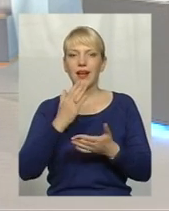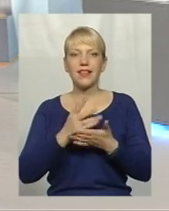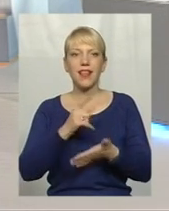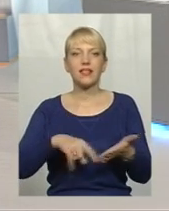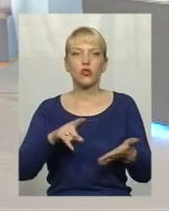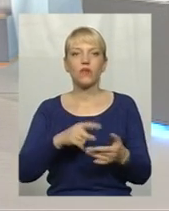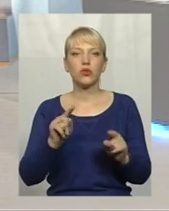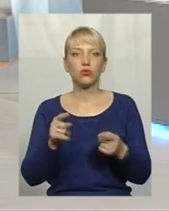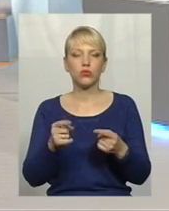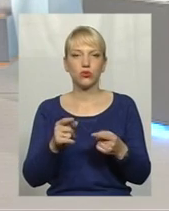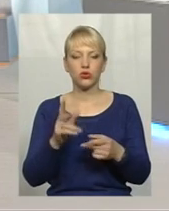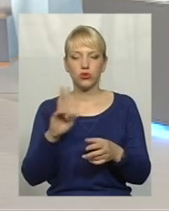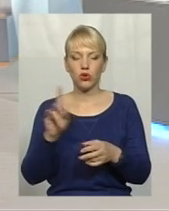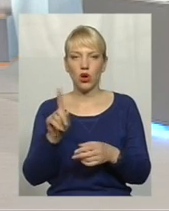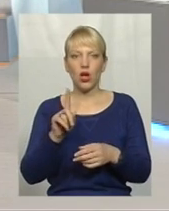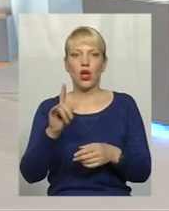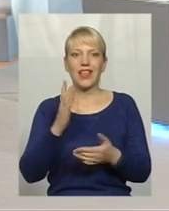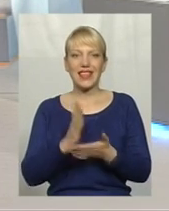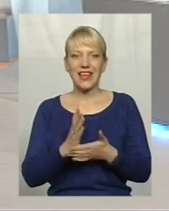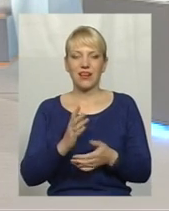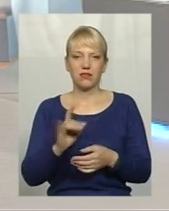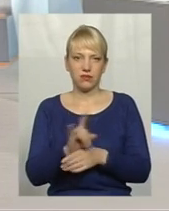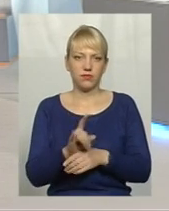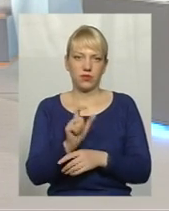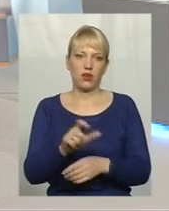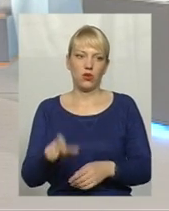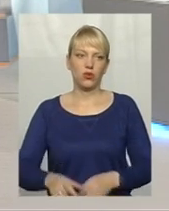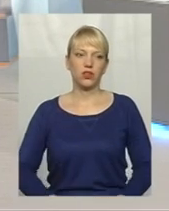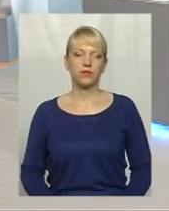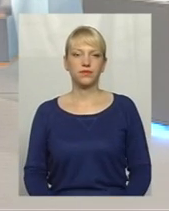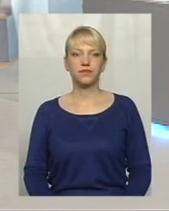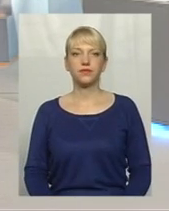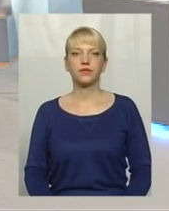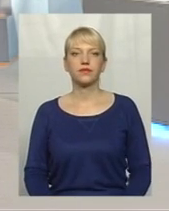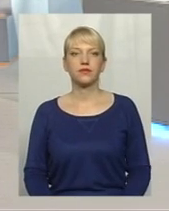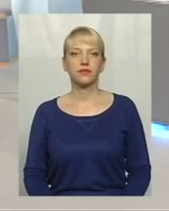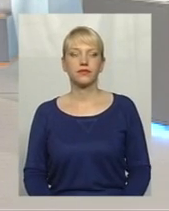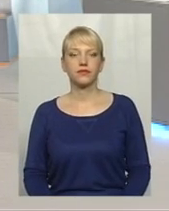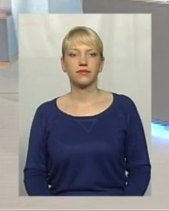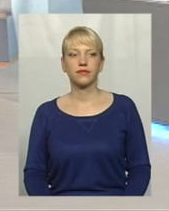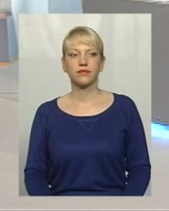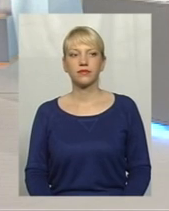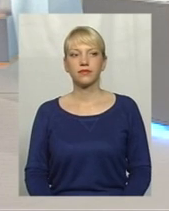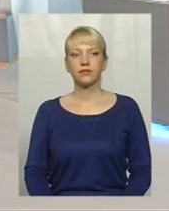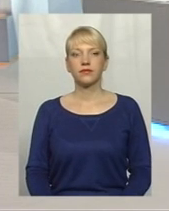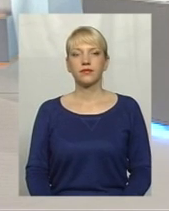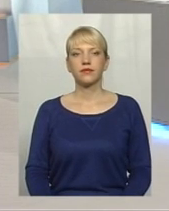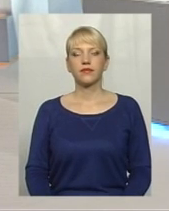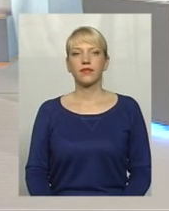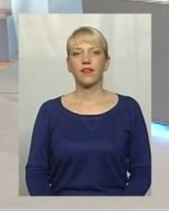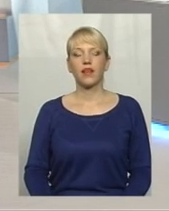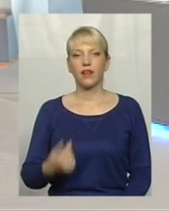до всього, тому що люди серед добра, звичайно, є зло, як у всьому. Так, я теж